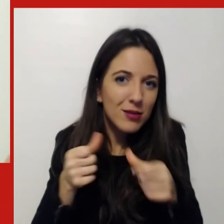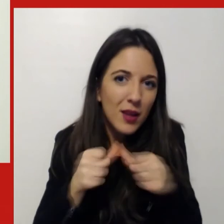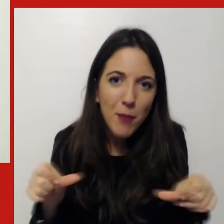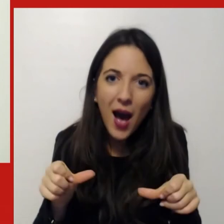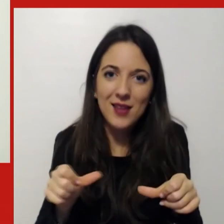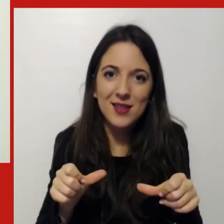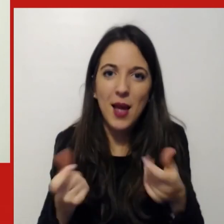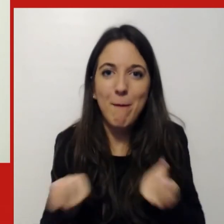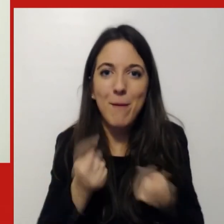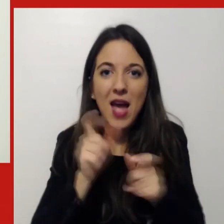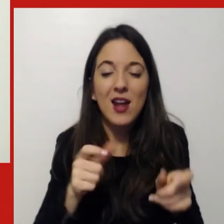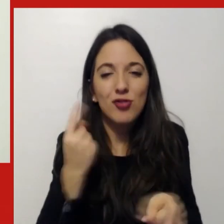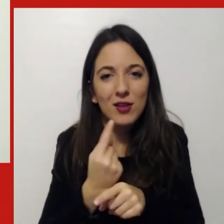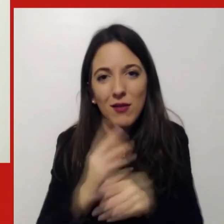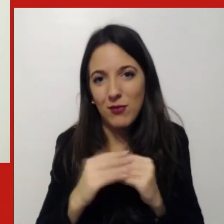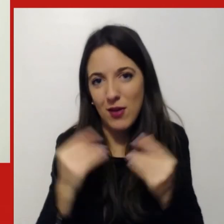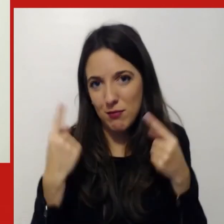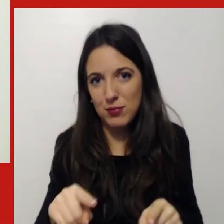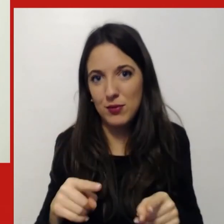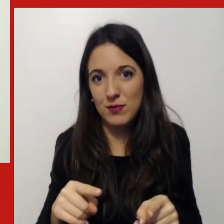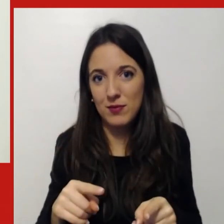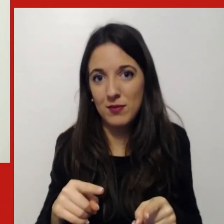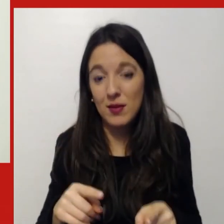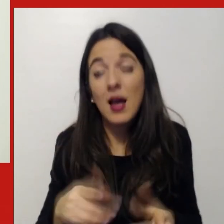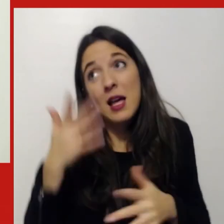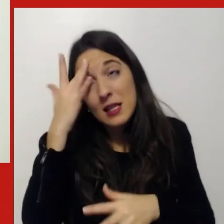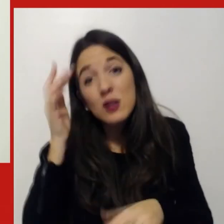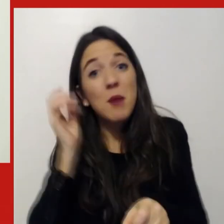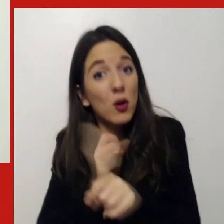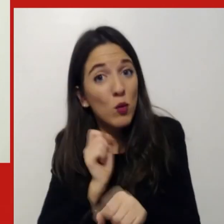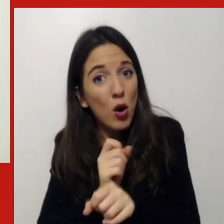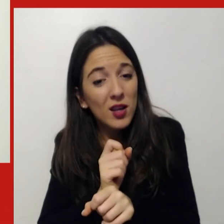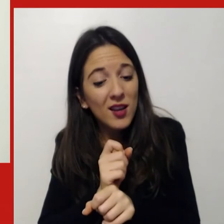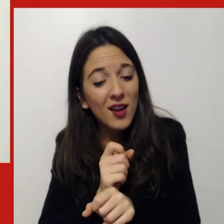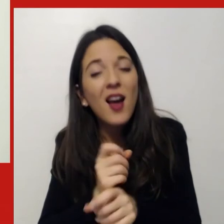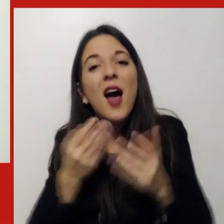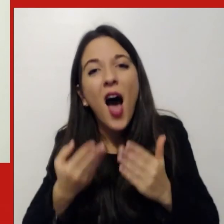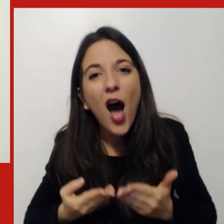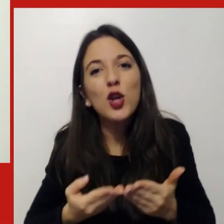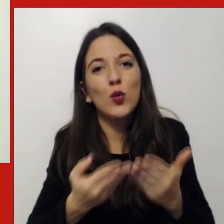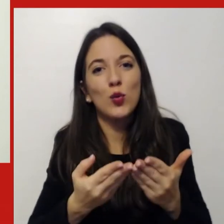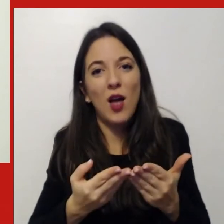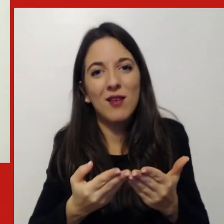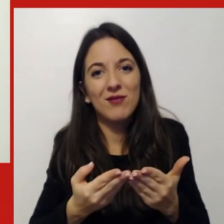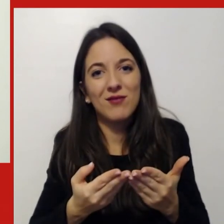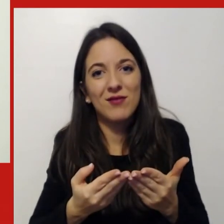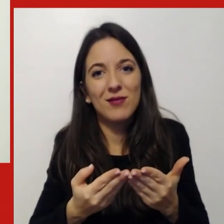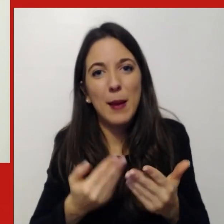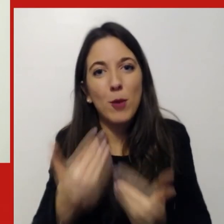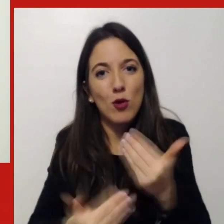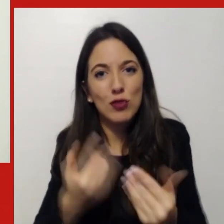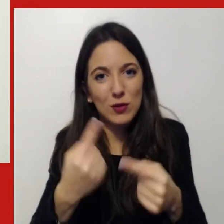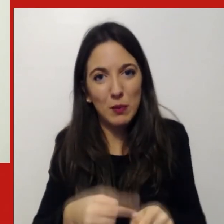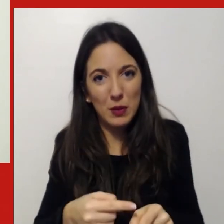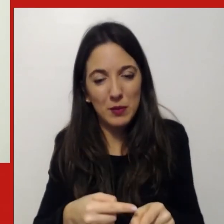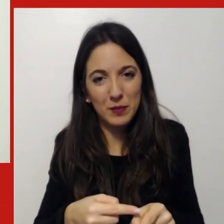allenare queste buone pratiche di leadership e di management che sono quelle che poi danno valore indipendentemente dalla